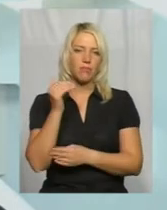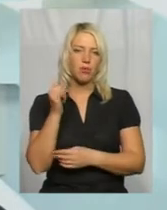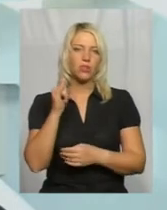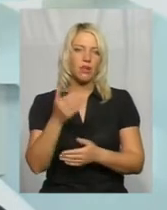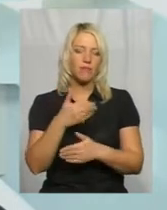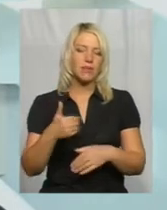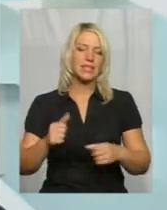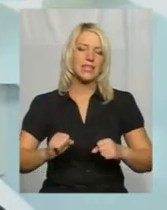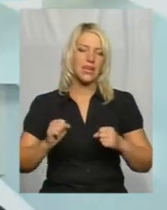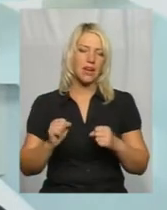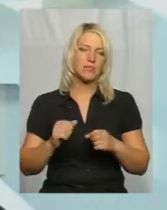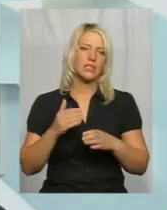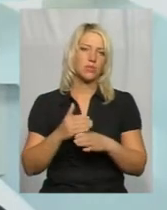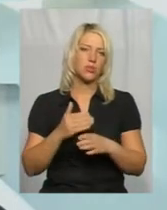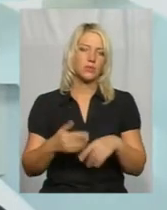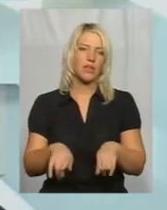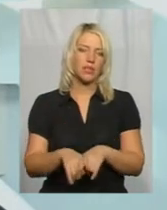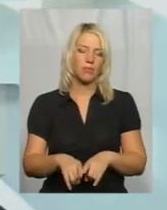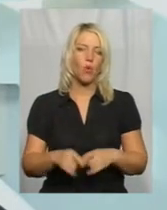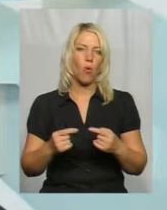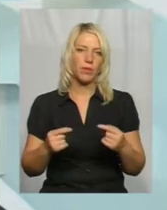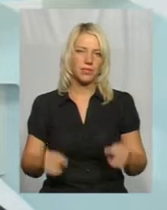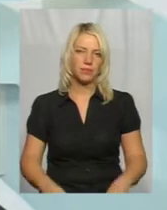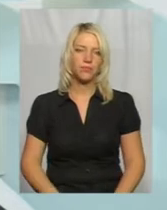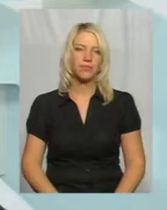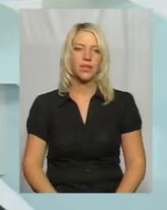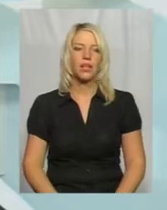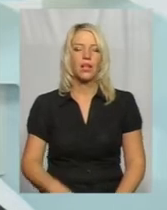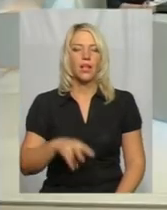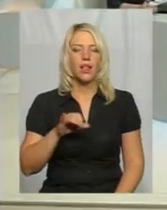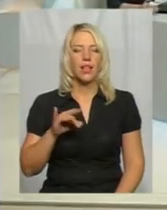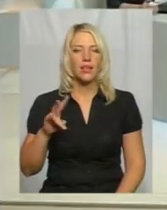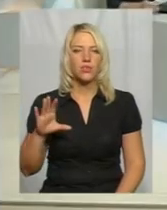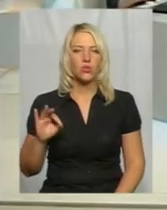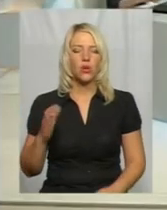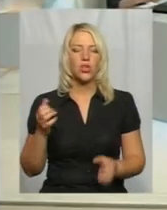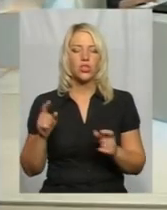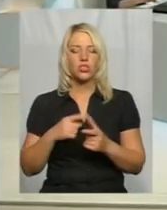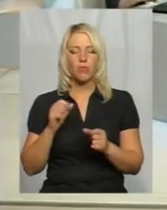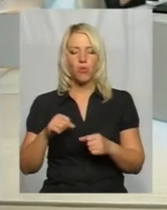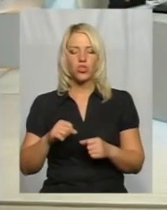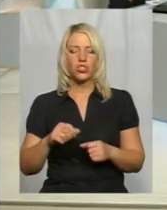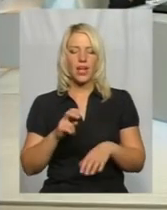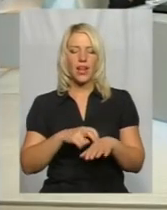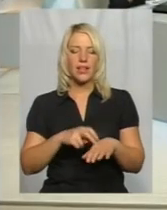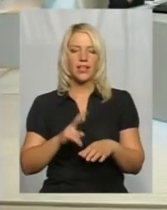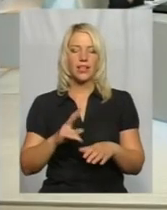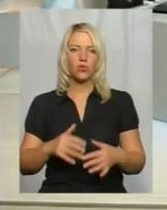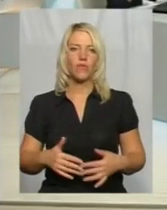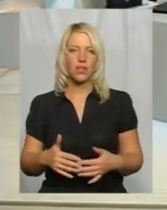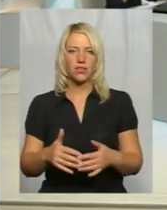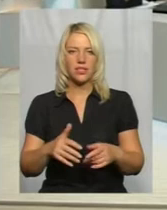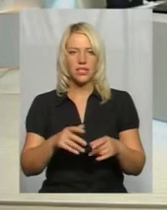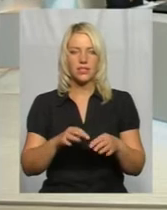стараємо спосібствувати таким образом. Пані Ларисо, чи може лікар, який веде вагітність жінки, от уже на етапі